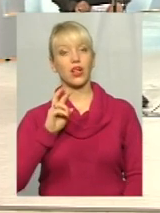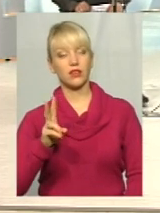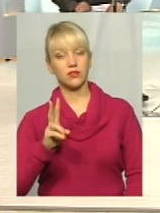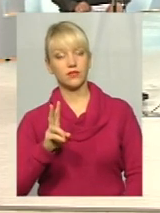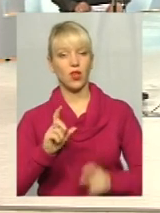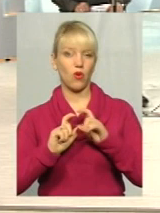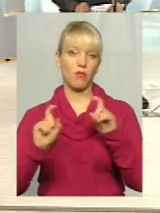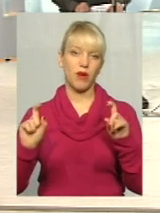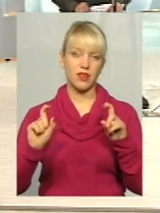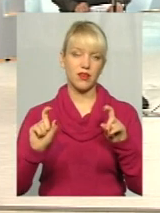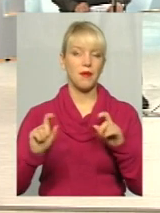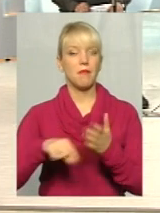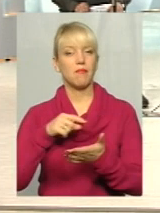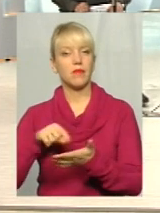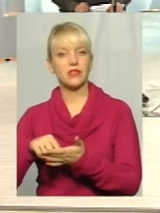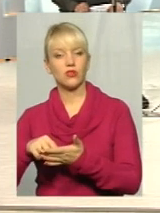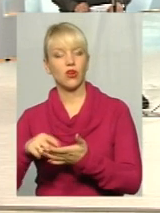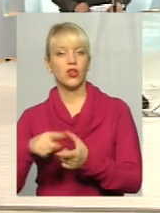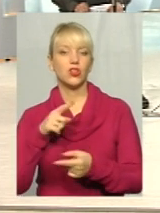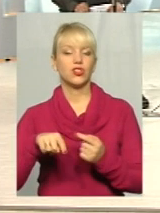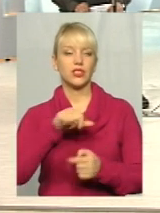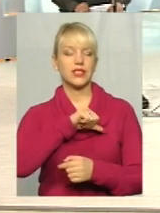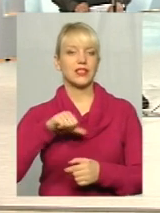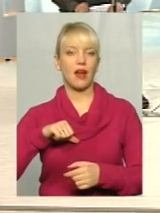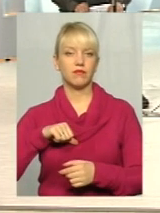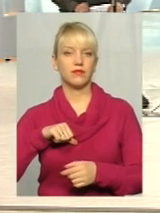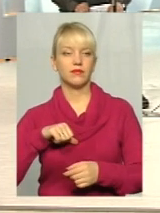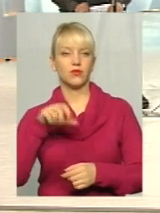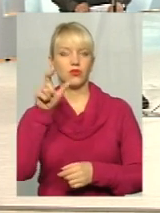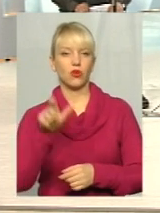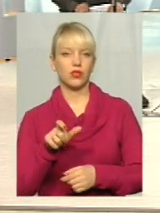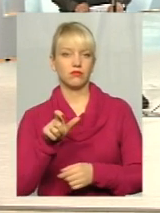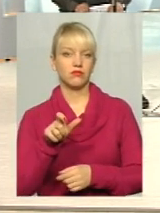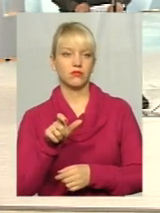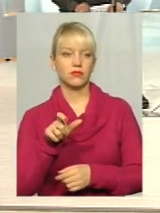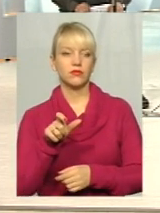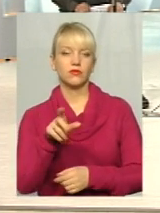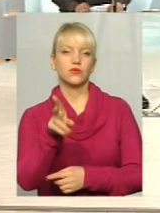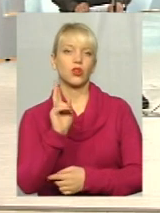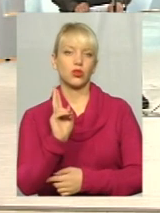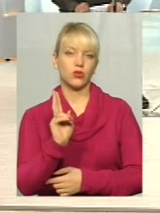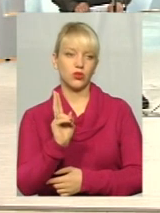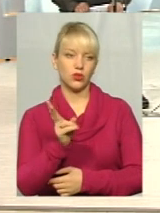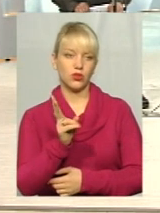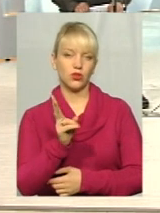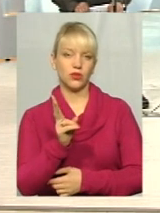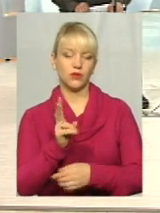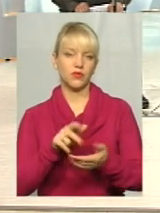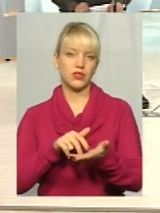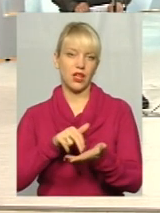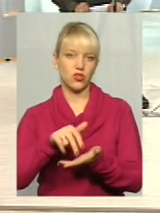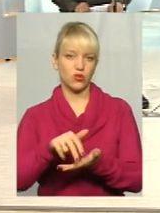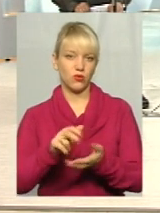компанія, місто чи сам той, скажімо, пасажир